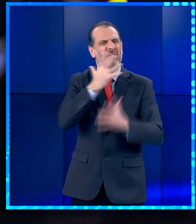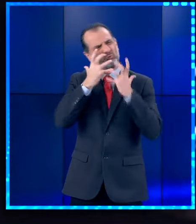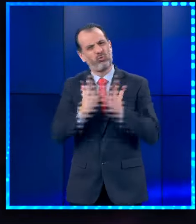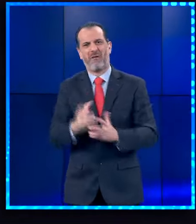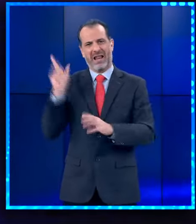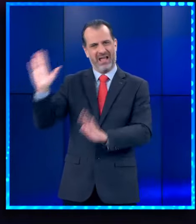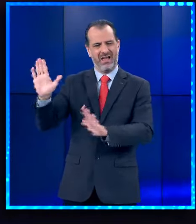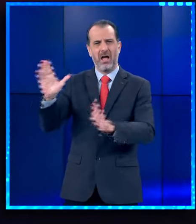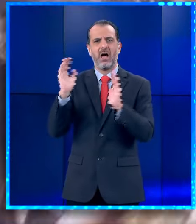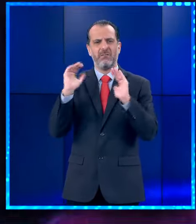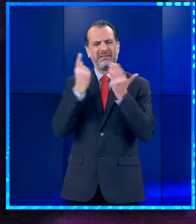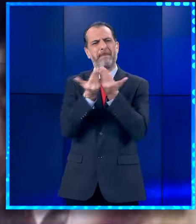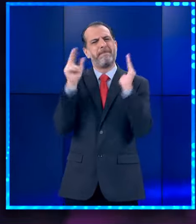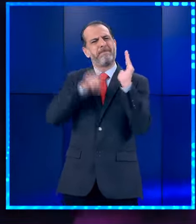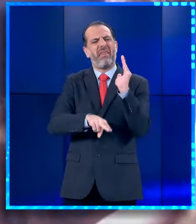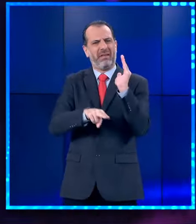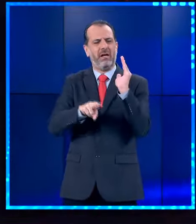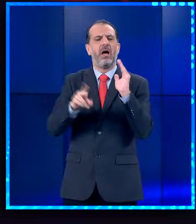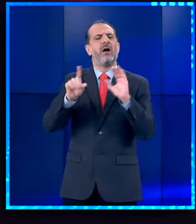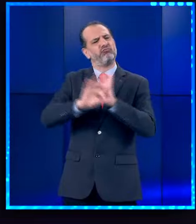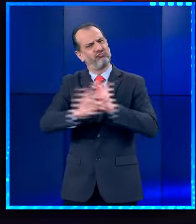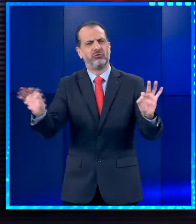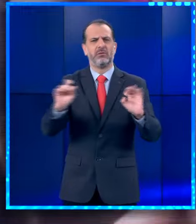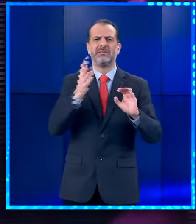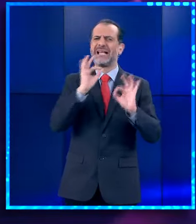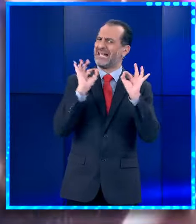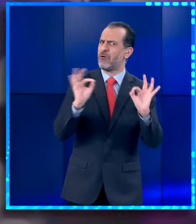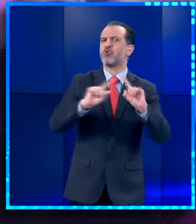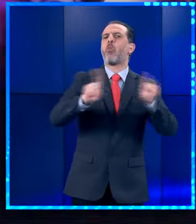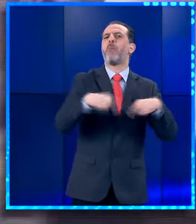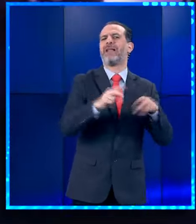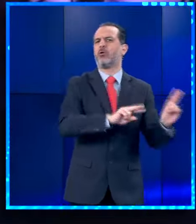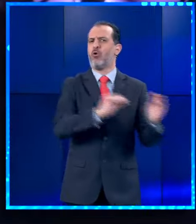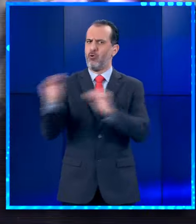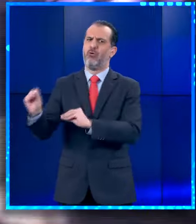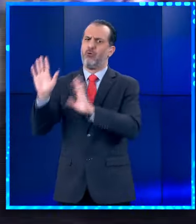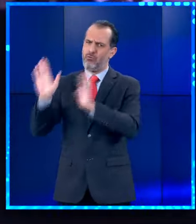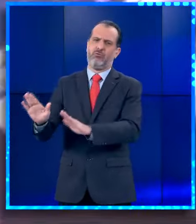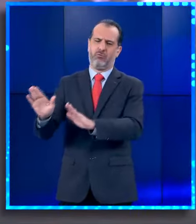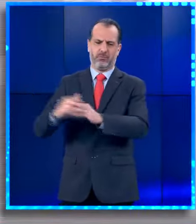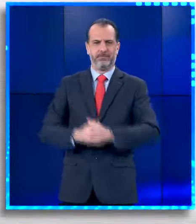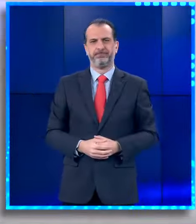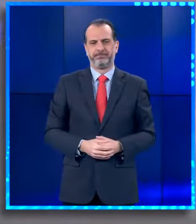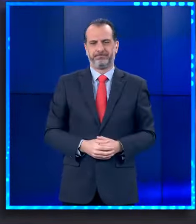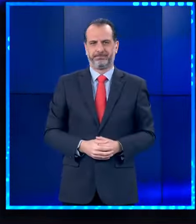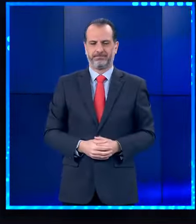είχε εισαχθεί στη μονάδα εντατικής θεραπείας του νοσοκομείου μεταφέρθηκε πριν από λίγο σε κανονικό θάλαμο. Αλέξανδρε, σε ευχαριστούμε πολύ.